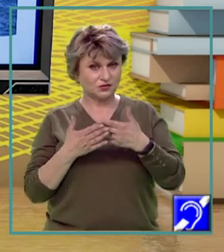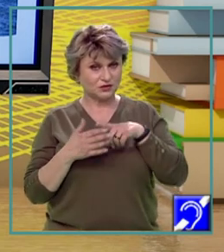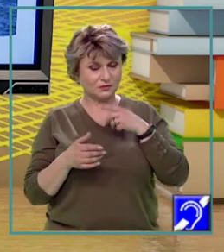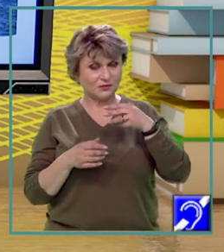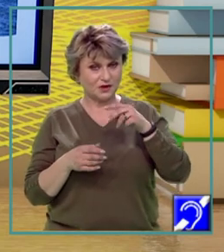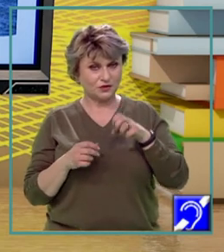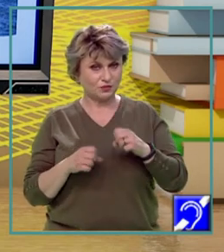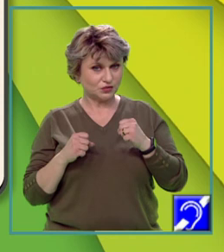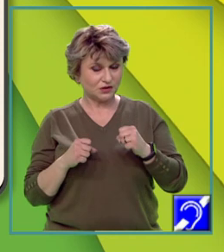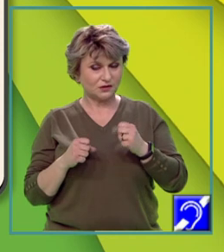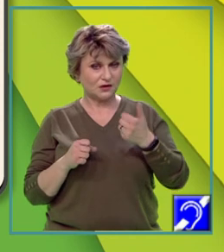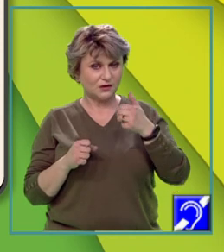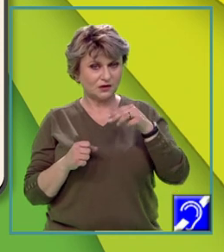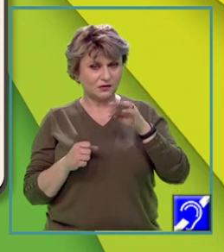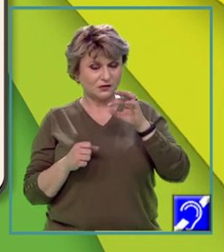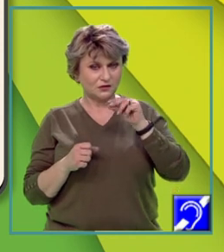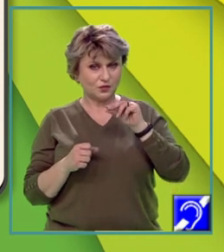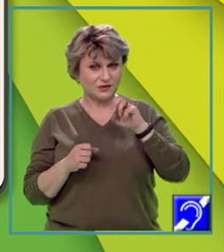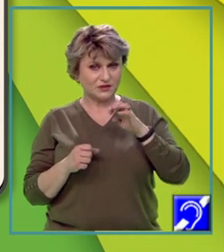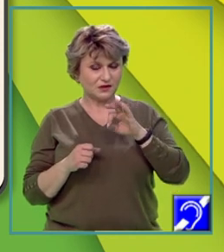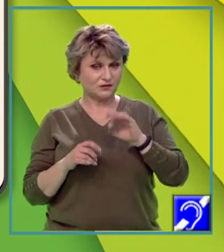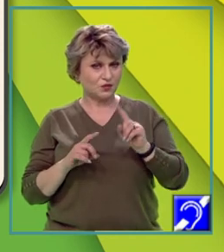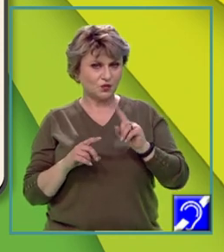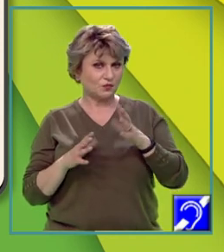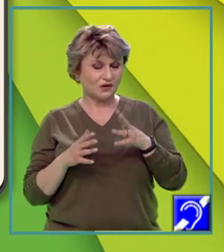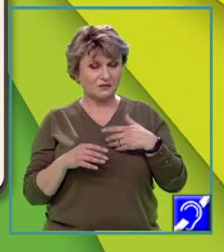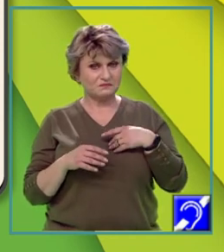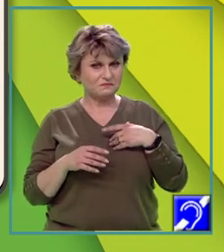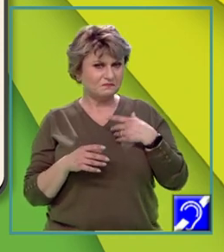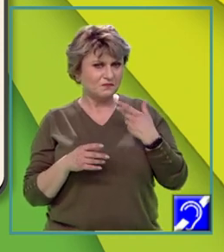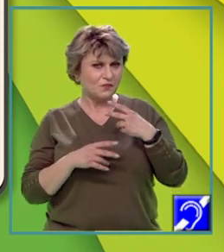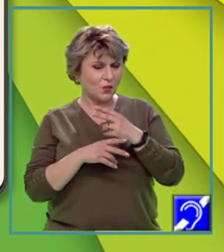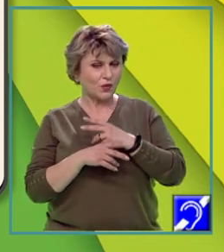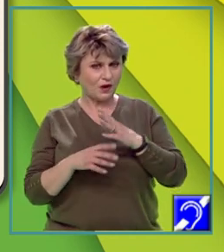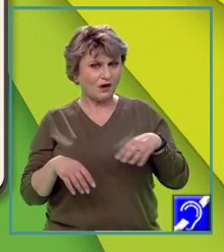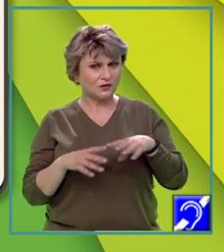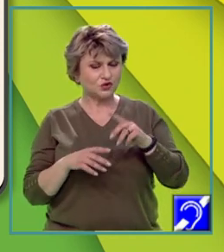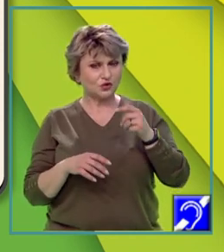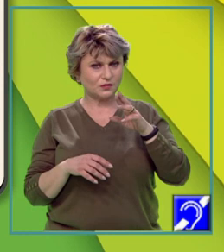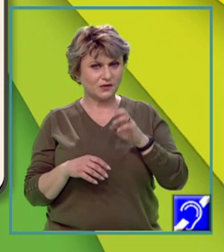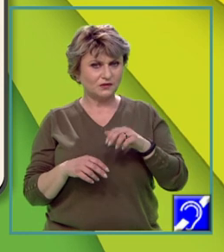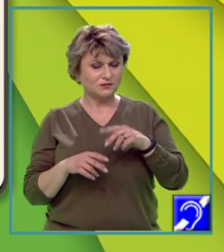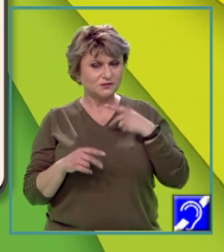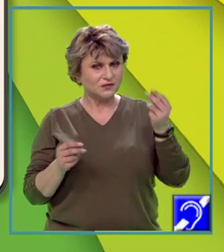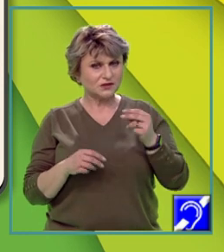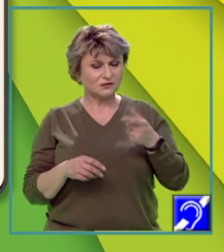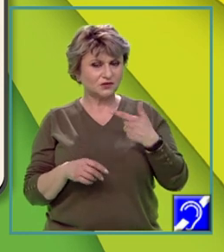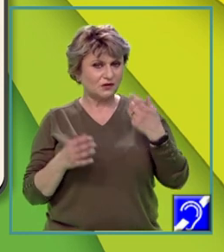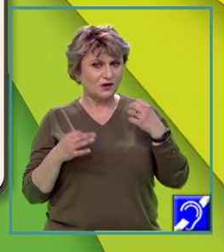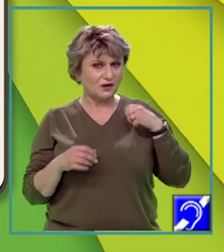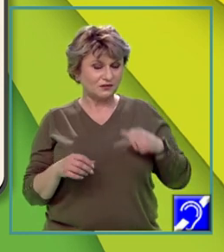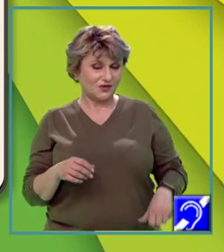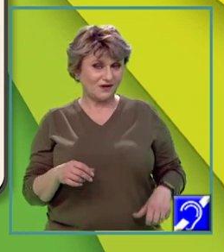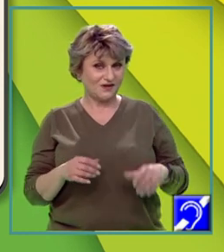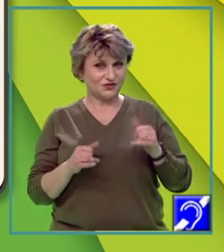mediu puternic antropizat, suprapopulat, ce cuprinde peisaje urbane și peisaje litorale. Impactul